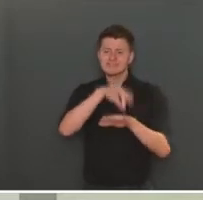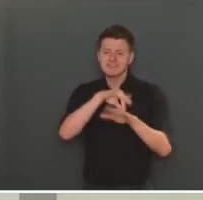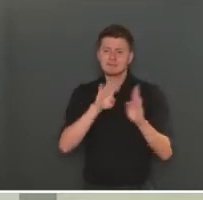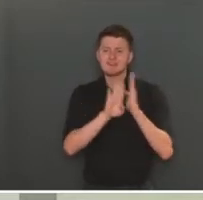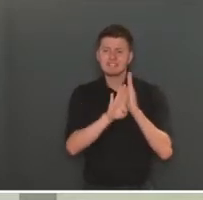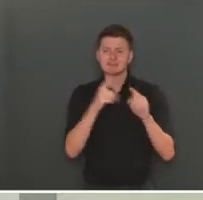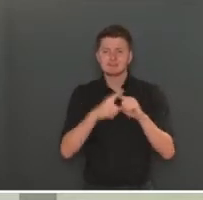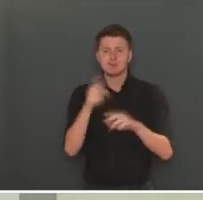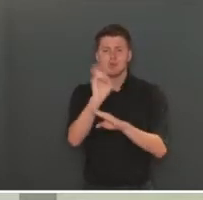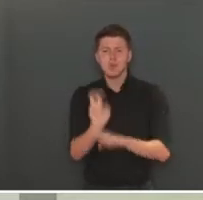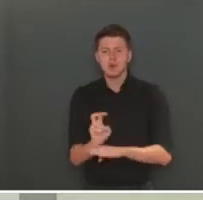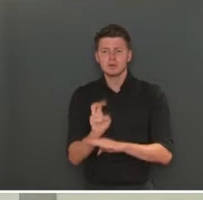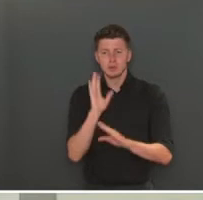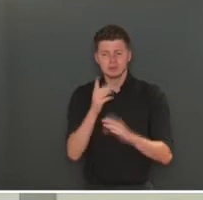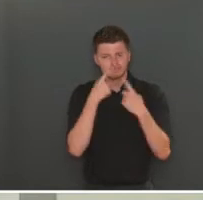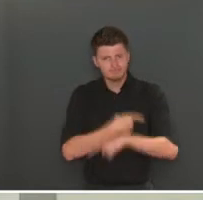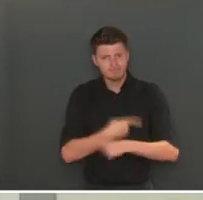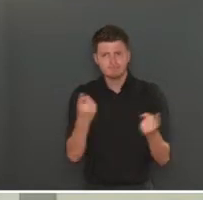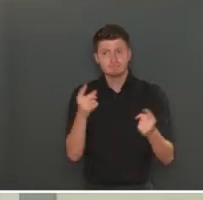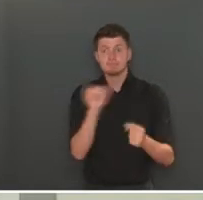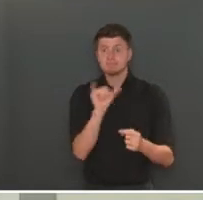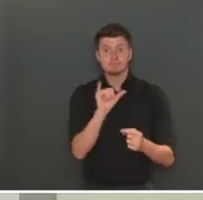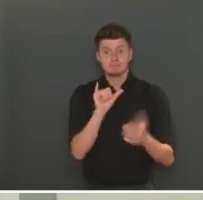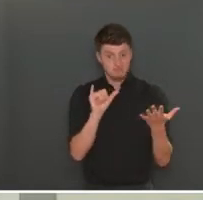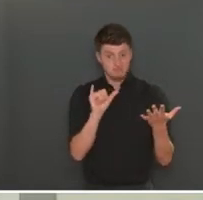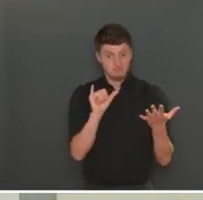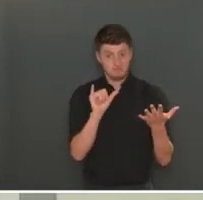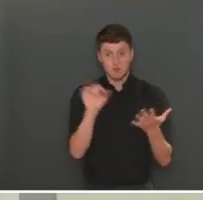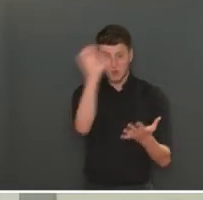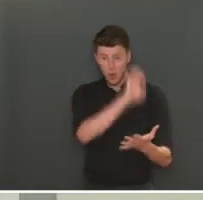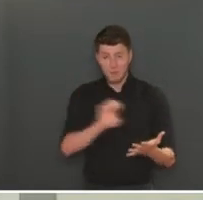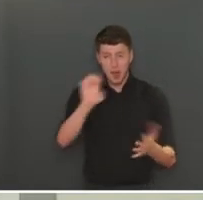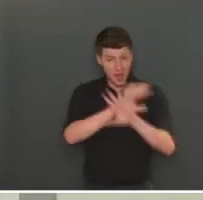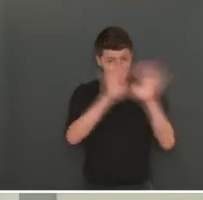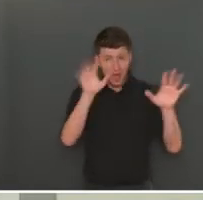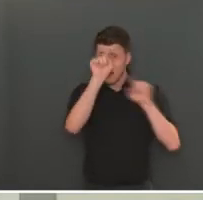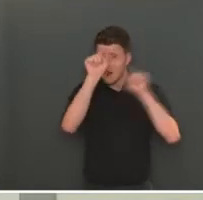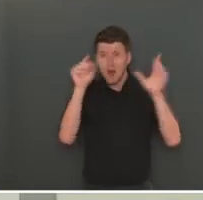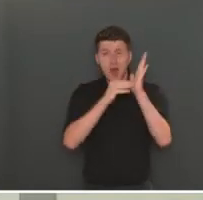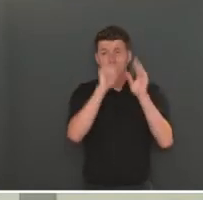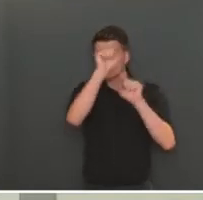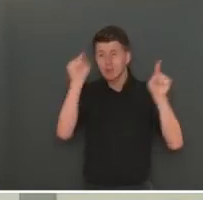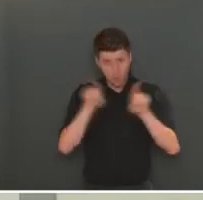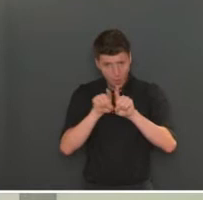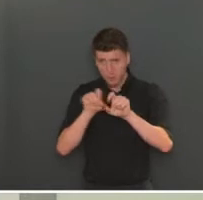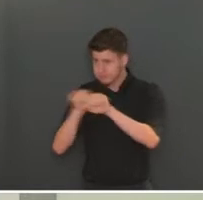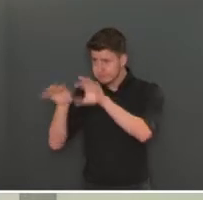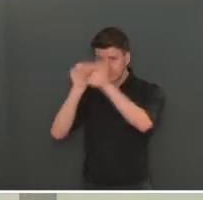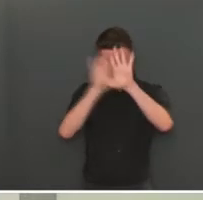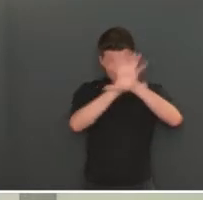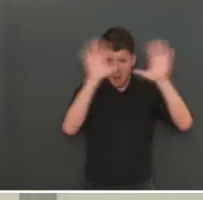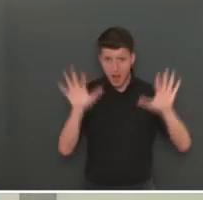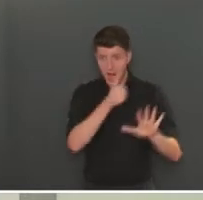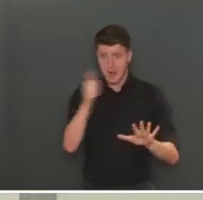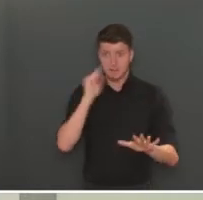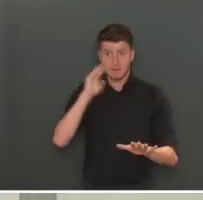Il y a le Centre européen de la prévention des maladies et du contrôle. bien là, on voit que le rebond de